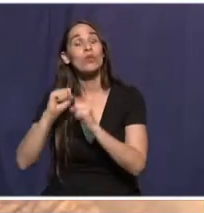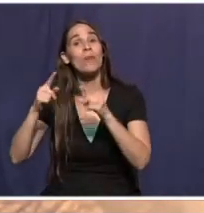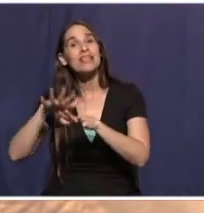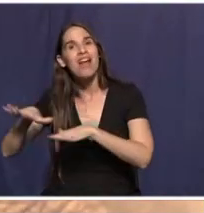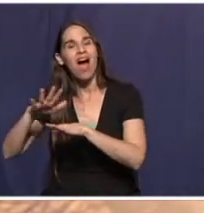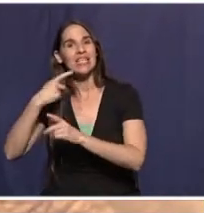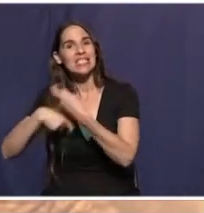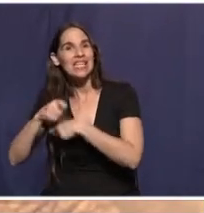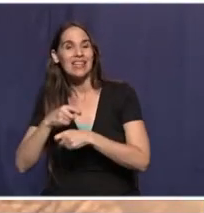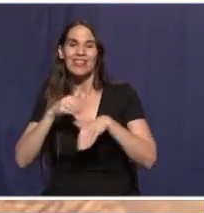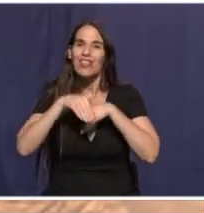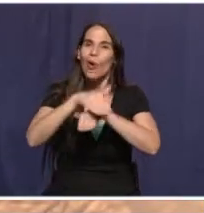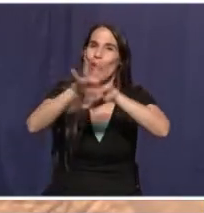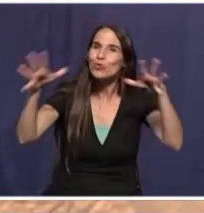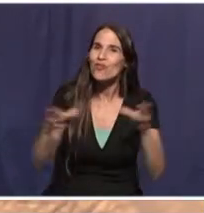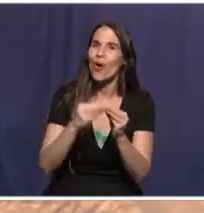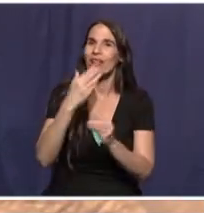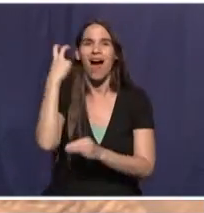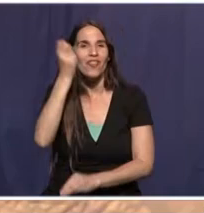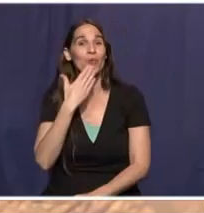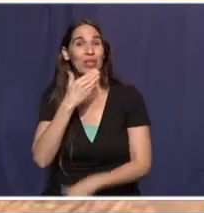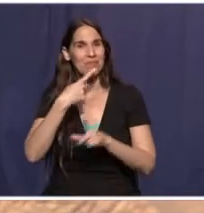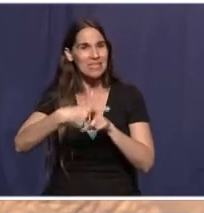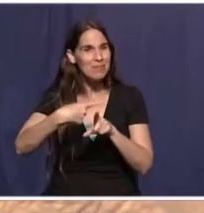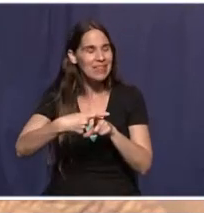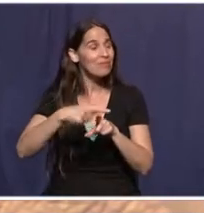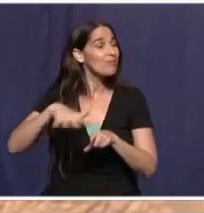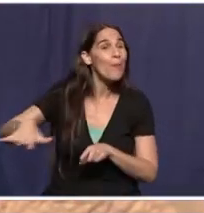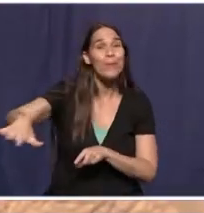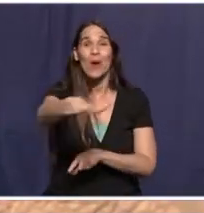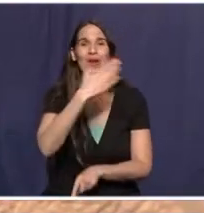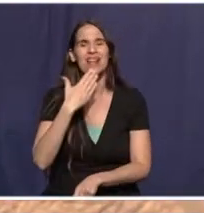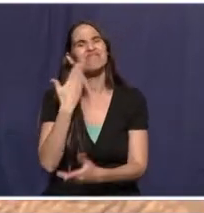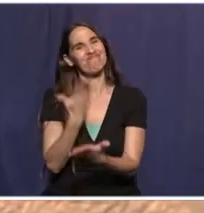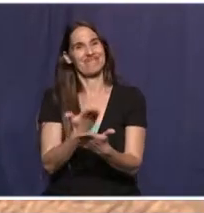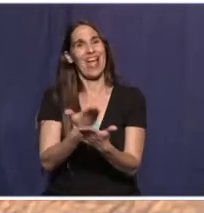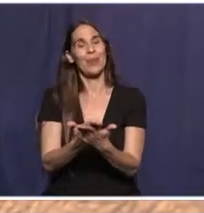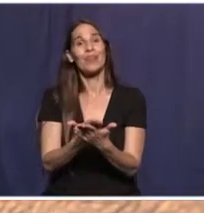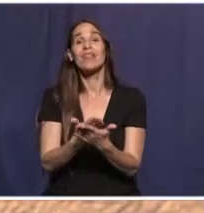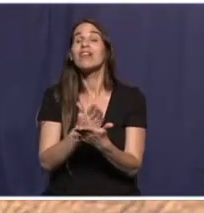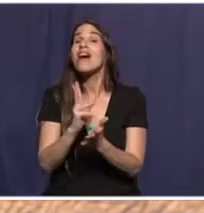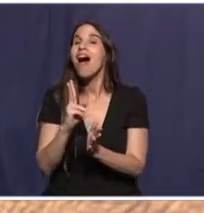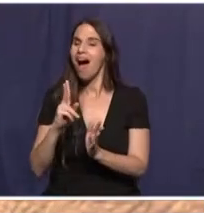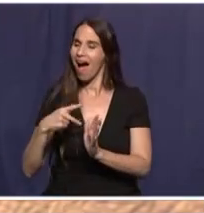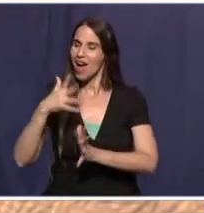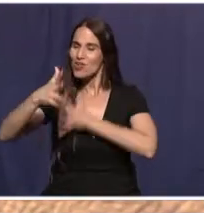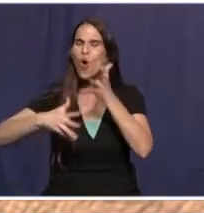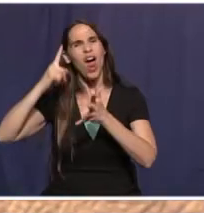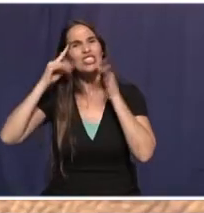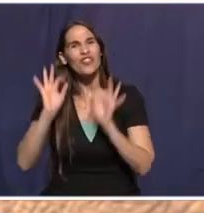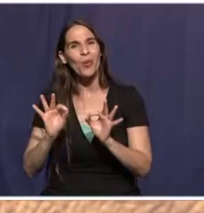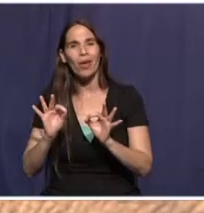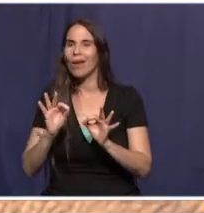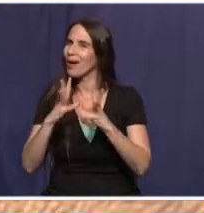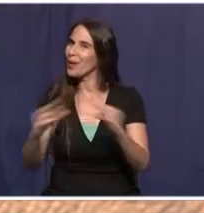והתהלוכות המשותפות של יהודים וערבים בצמתים ברחבי ישראל הם מעדות לכך שהכל השפוי לא נדם. הוא